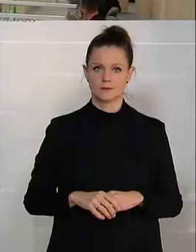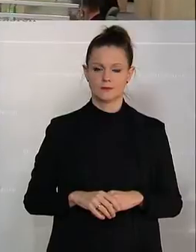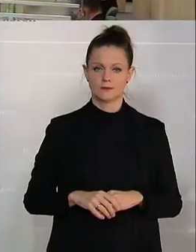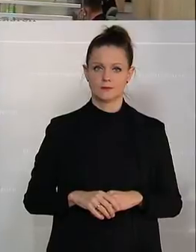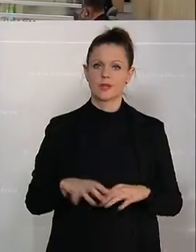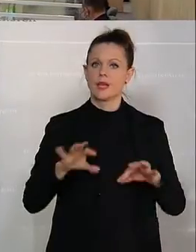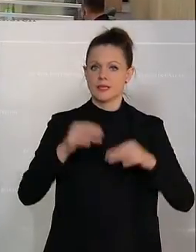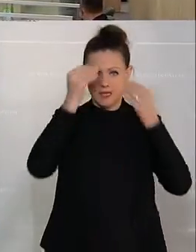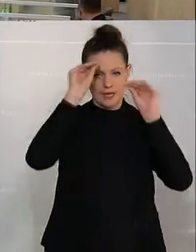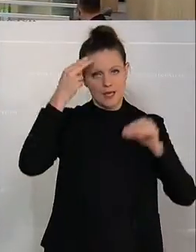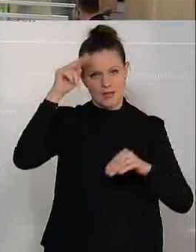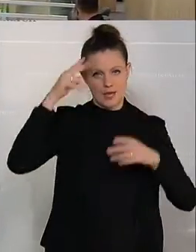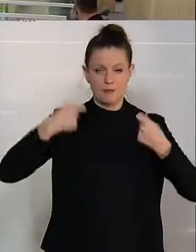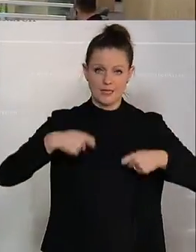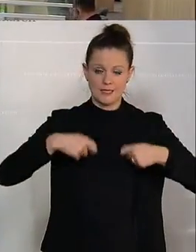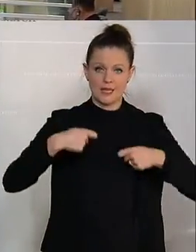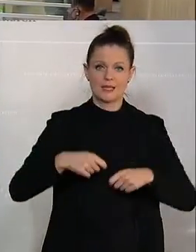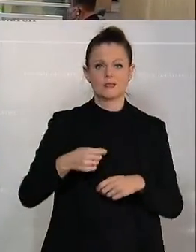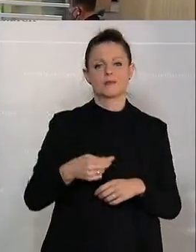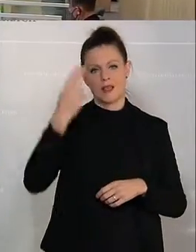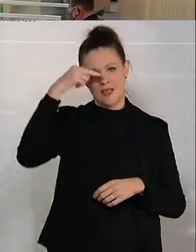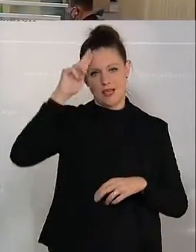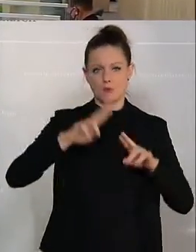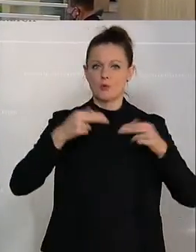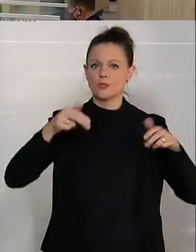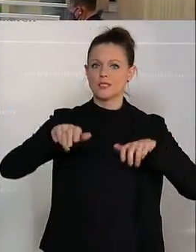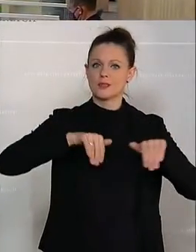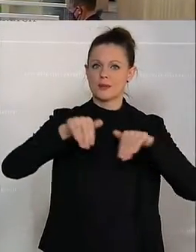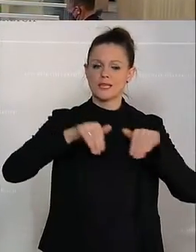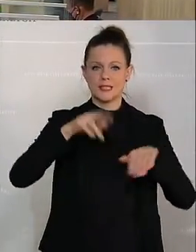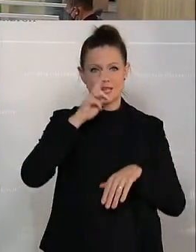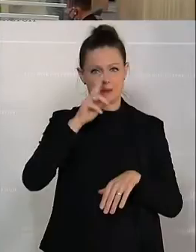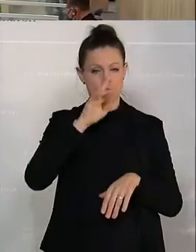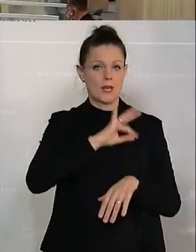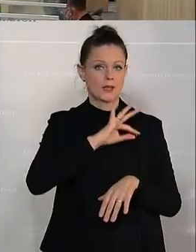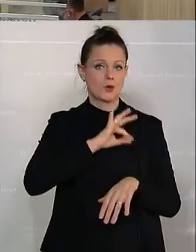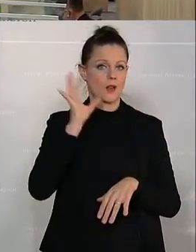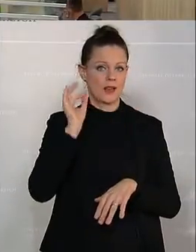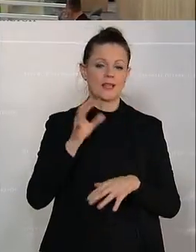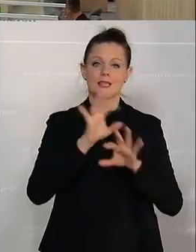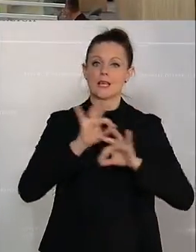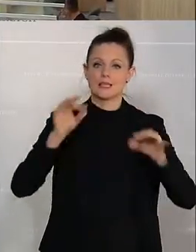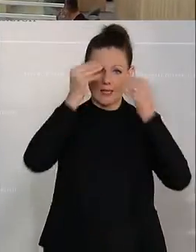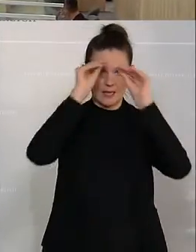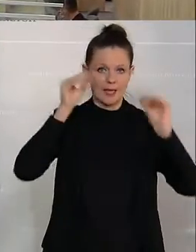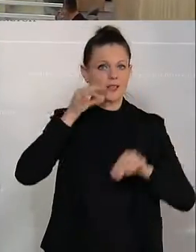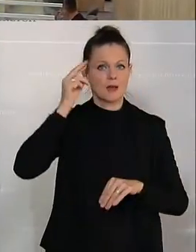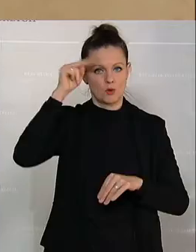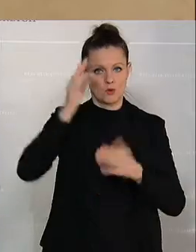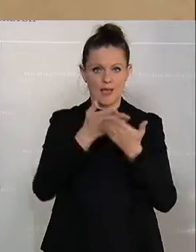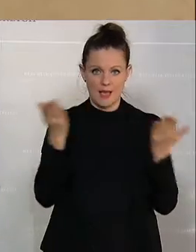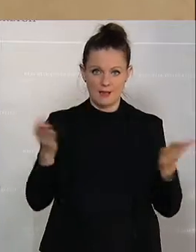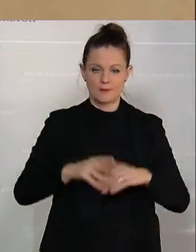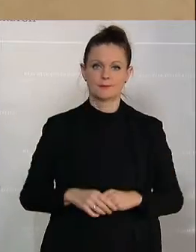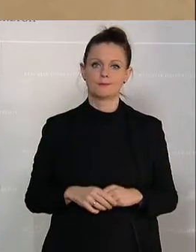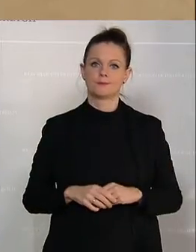Sehr geehrter Herr Präsident, sehr geehrter Herr Bundesminister, liebe Kolleginnen und Kollegen, meine sehr geehrten Damen und Herren. Wir